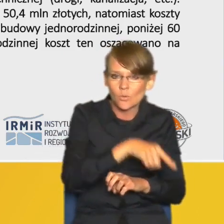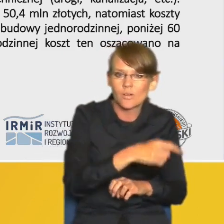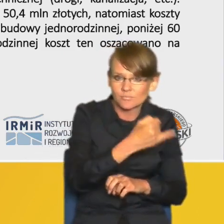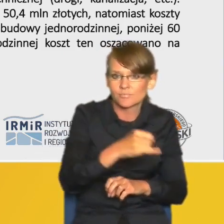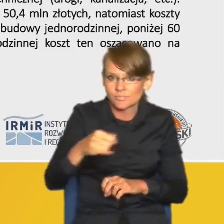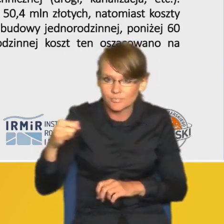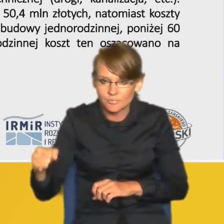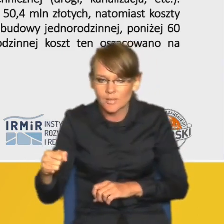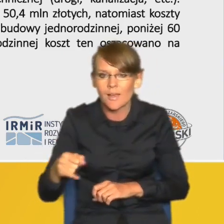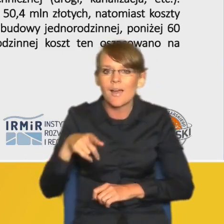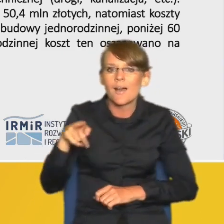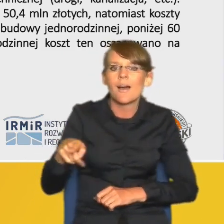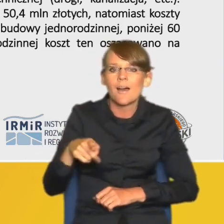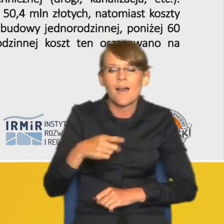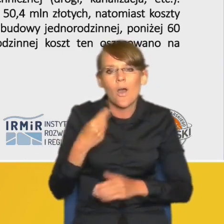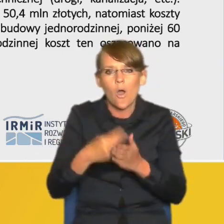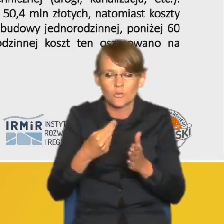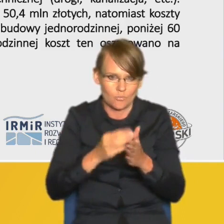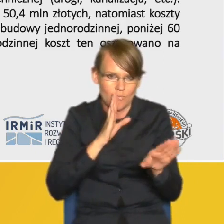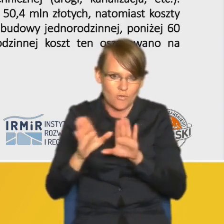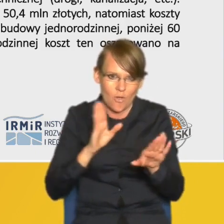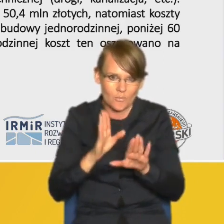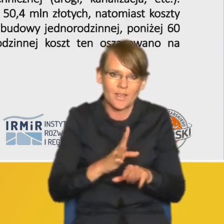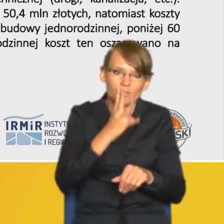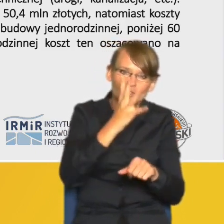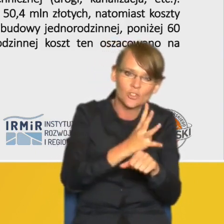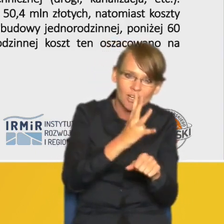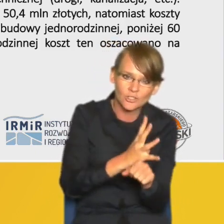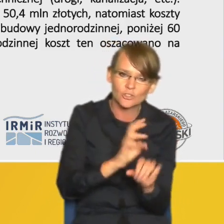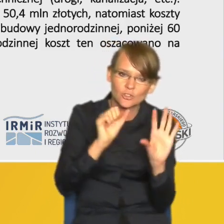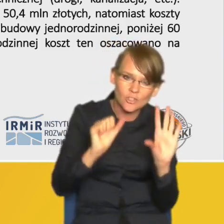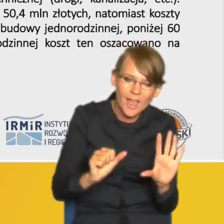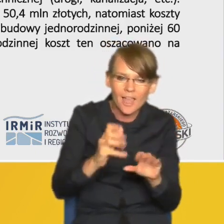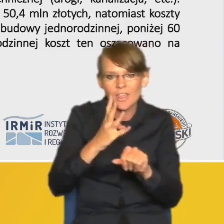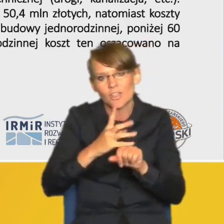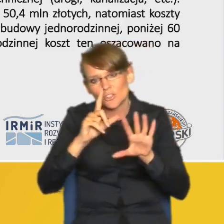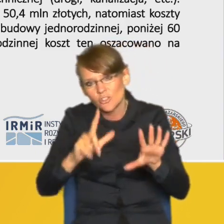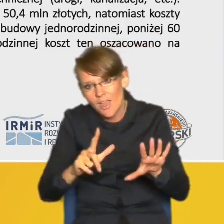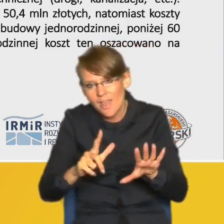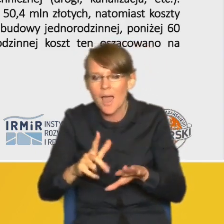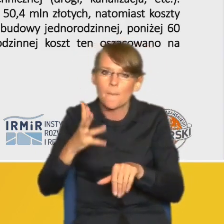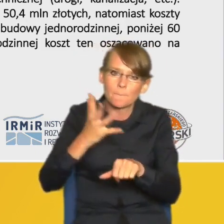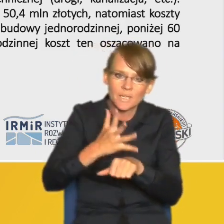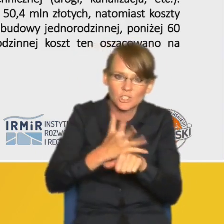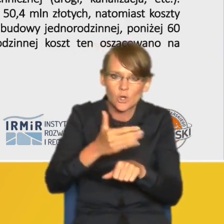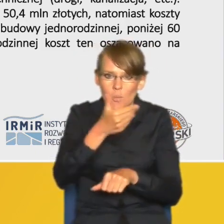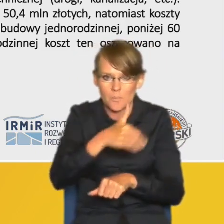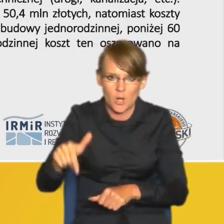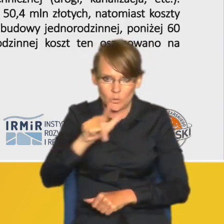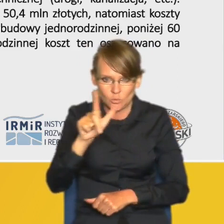infrastrukturę społeczną bardzo podobne bo to między 46 47 a 50 milionów złotych